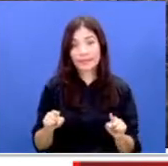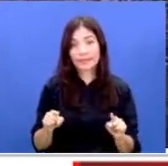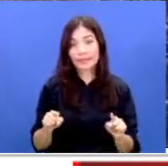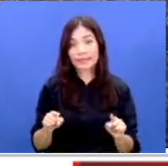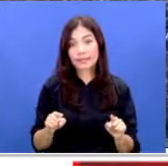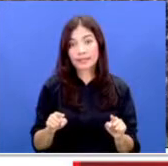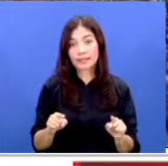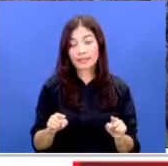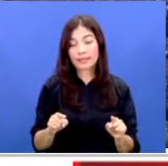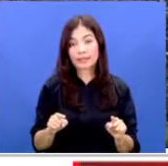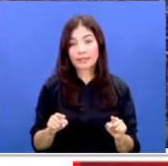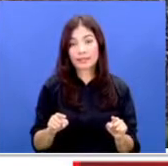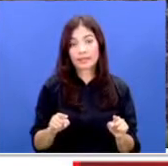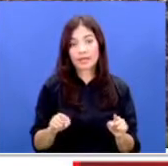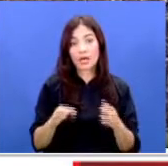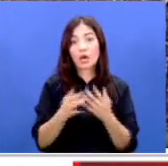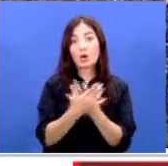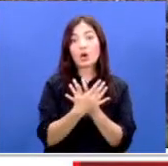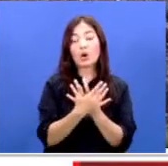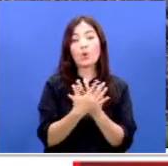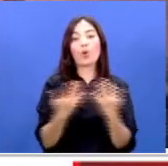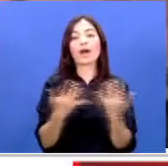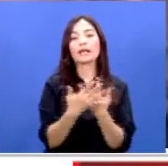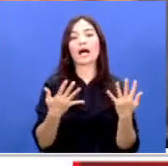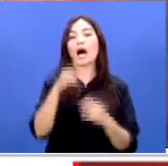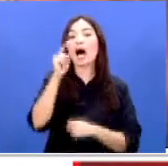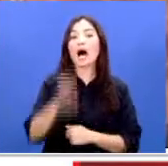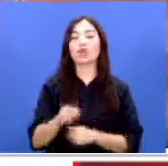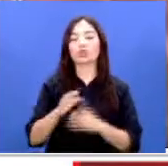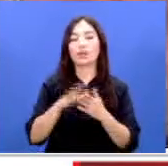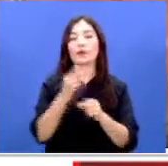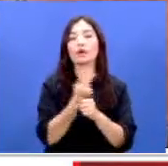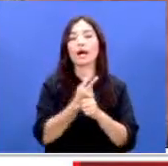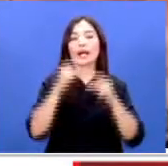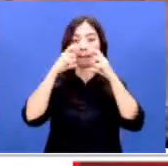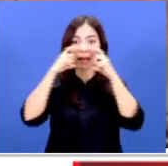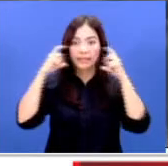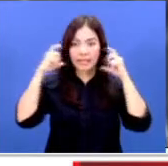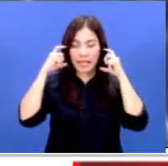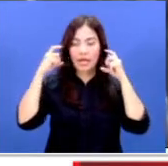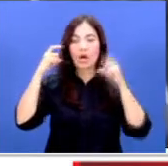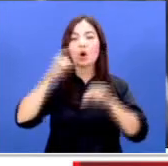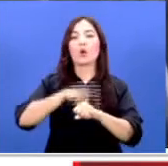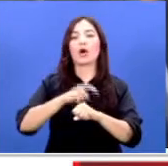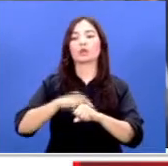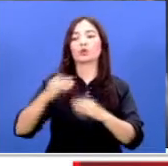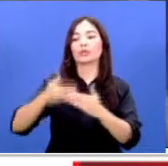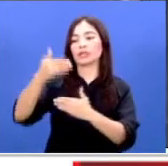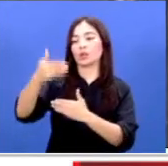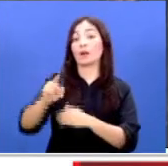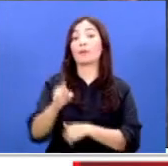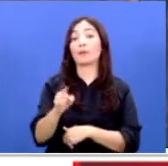warga masih diwajibkan untuk menggunakan masker bila beraktivitas di luar ruangan